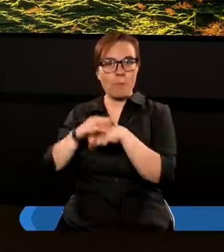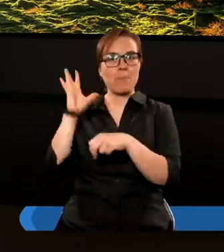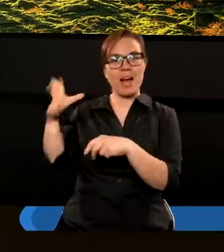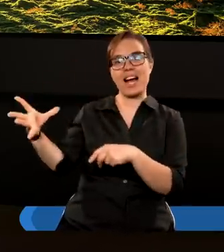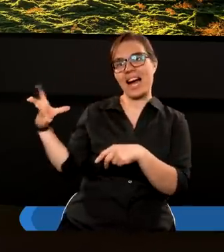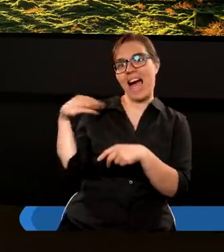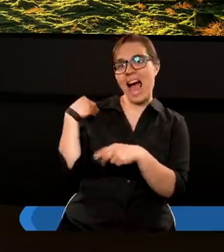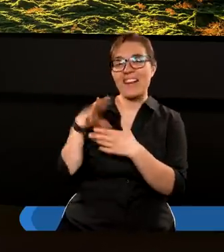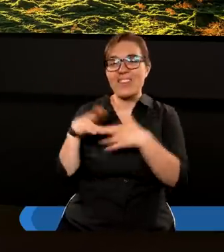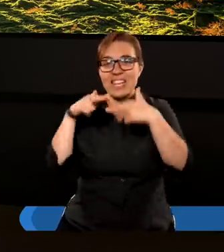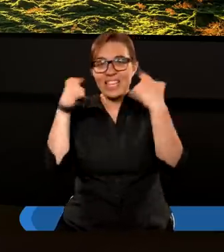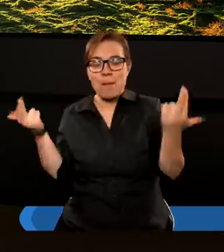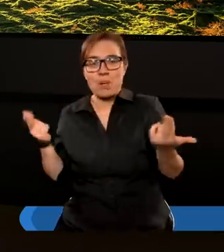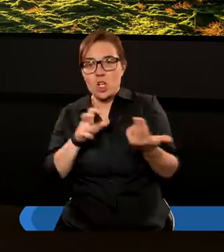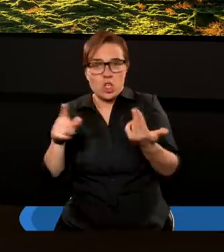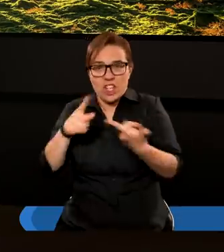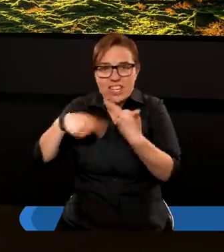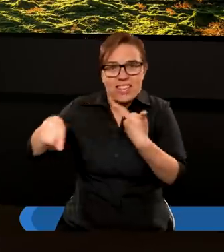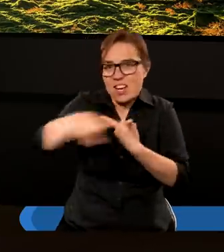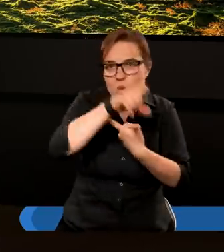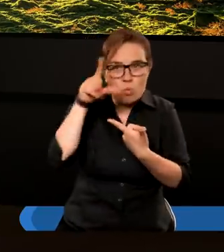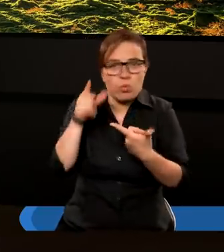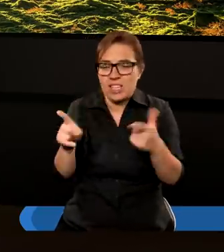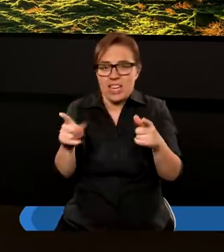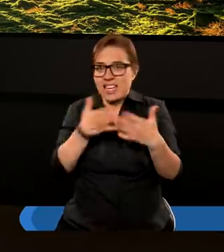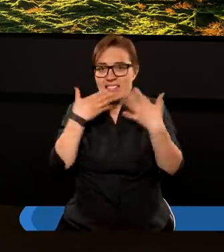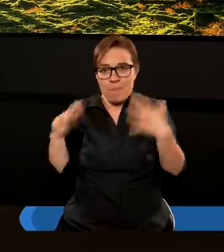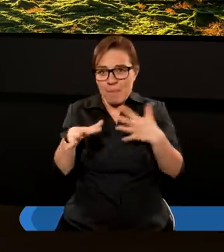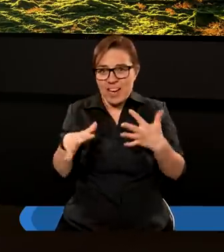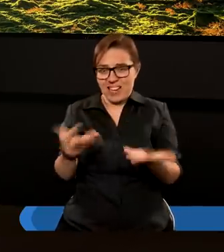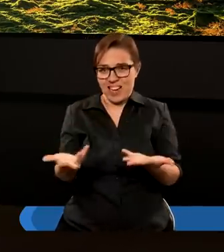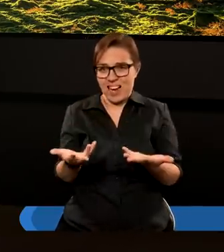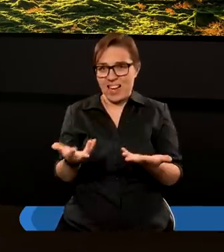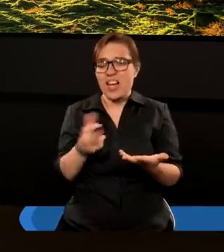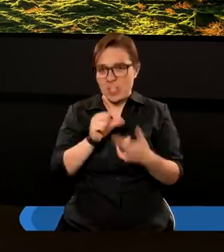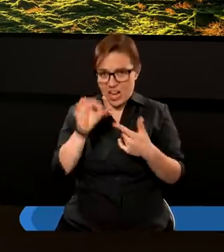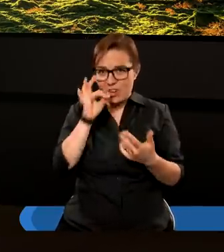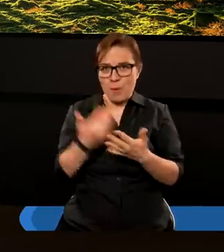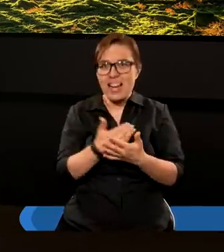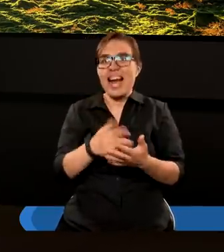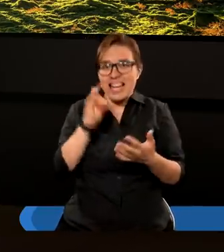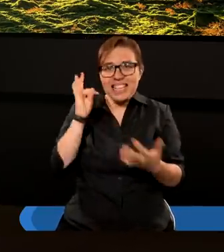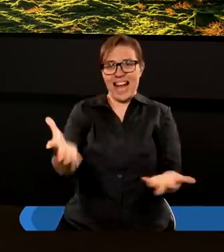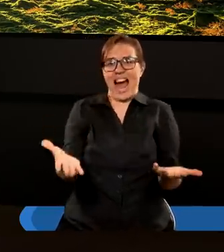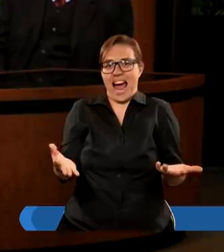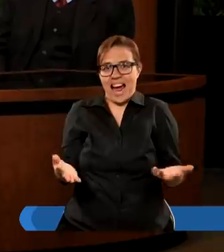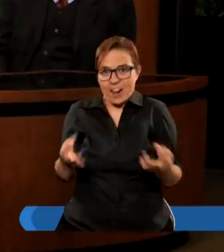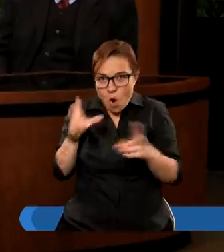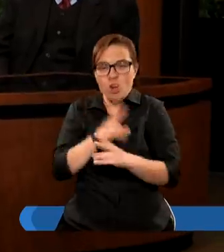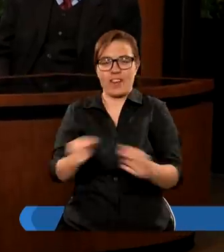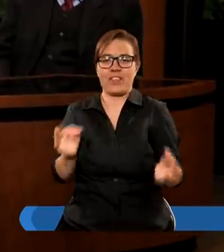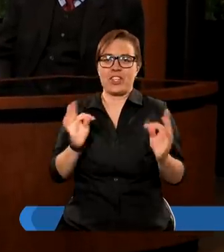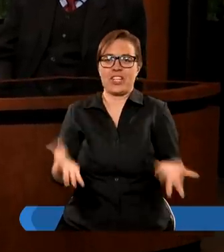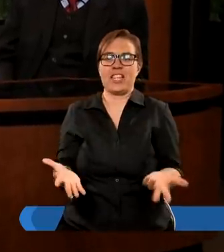czy dla innych ludzi na tym świecie też jest nadzieja? Jest dobra nowina? Dla różnych